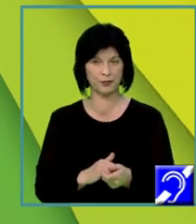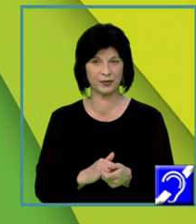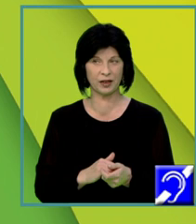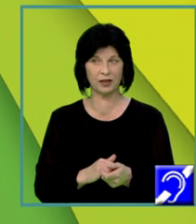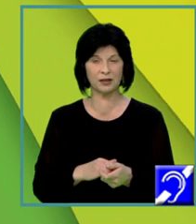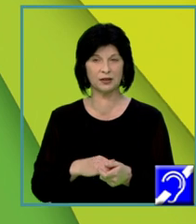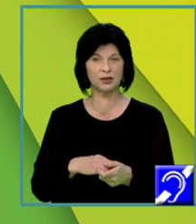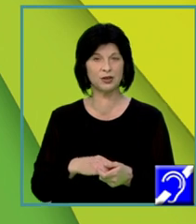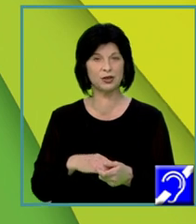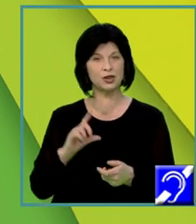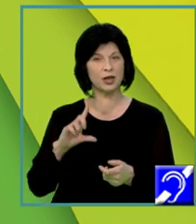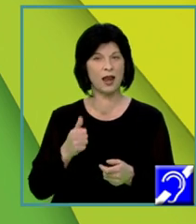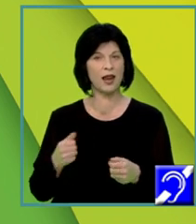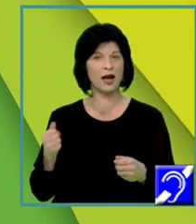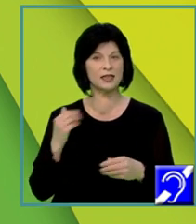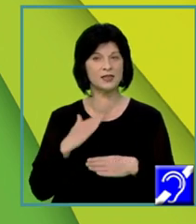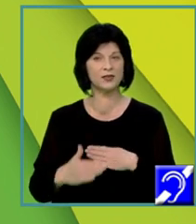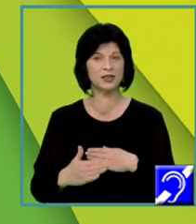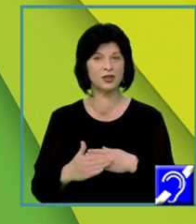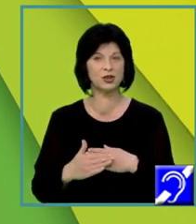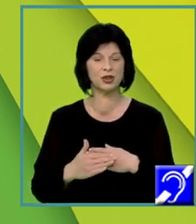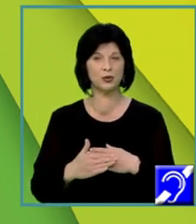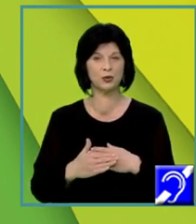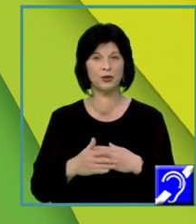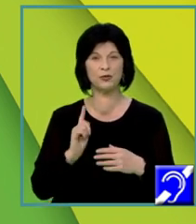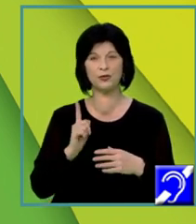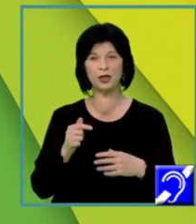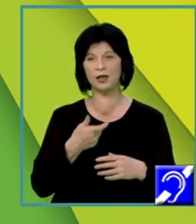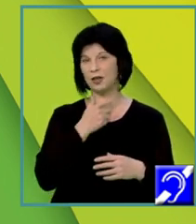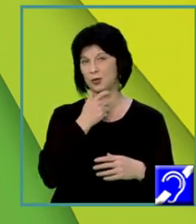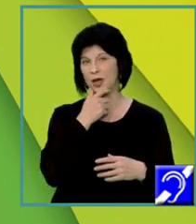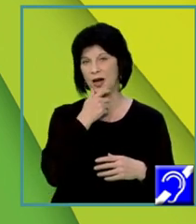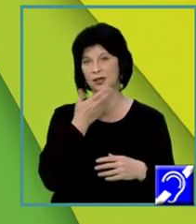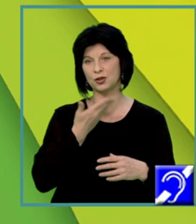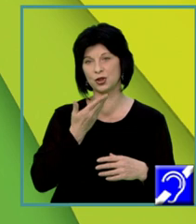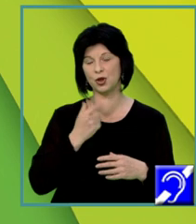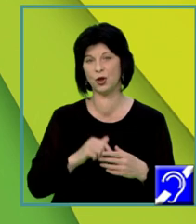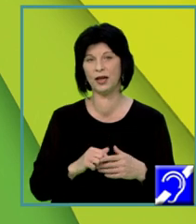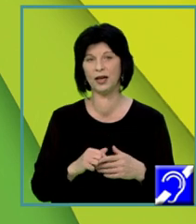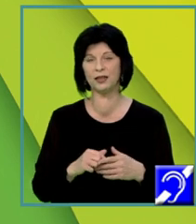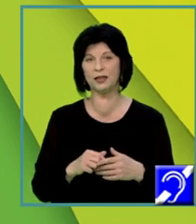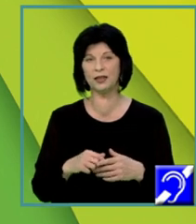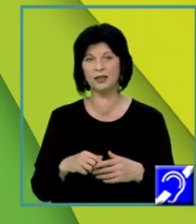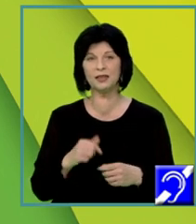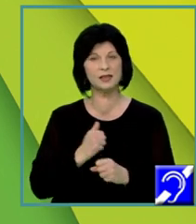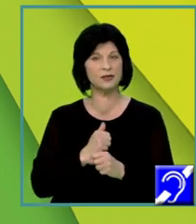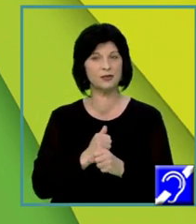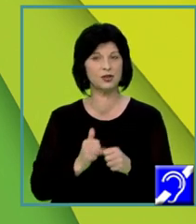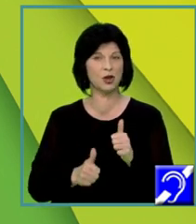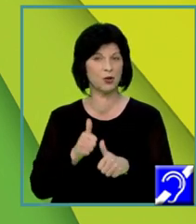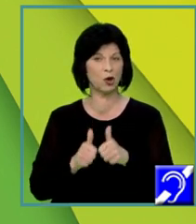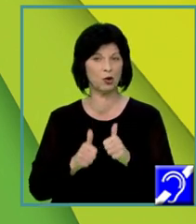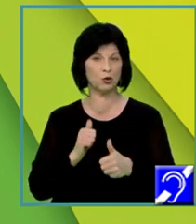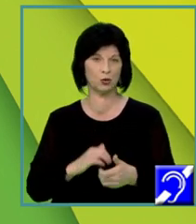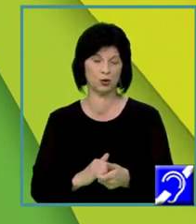școlar, la nivelul întregii țări, aveau loc competiții sportive de amploare. Acest detaliu poate fi pentru voi